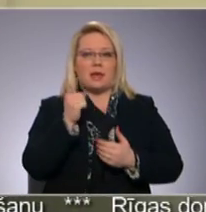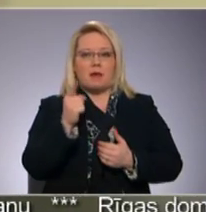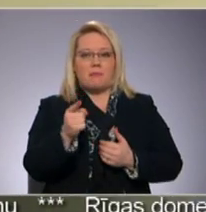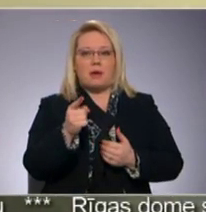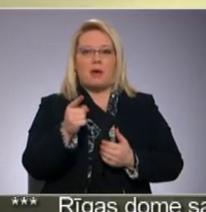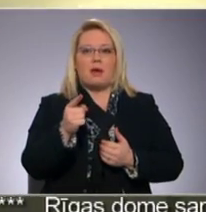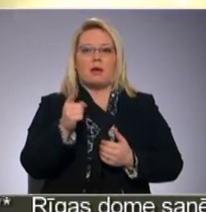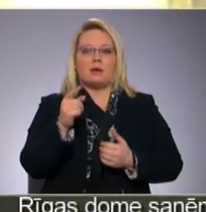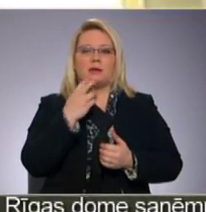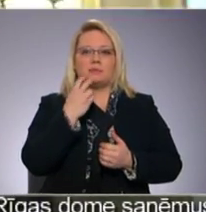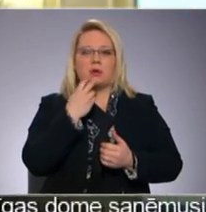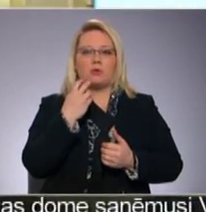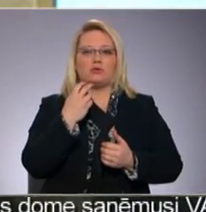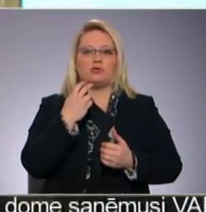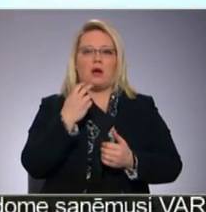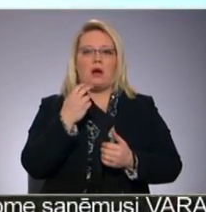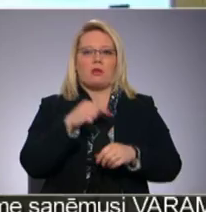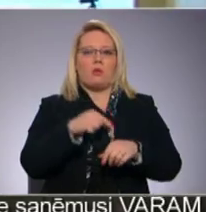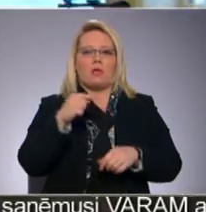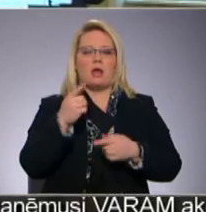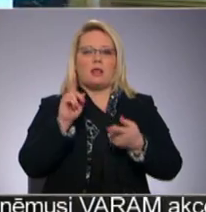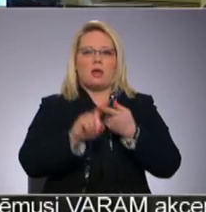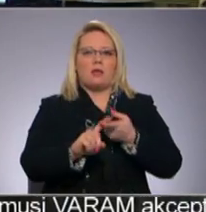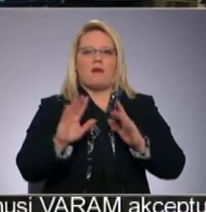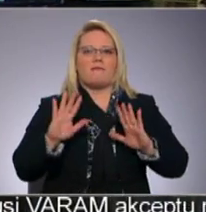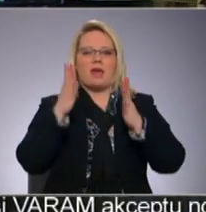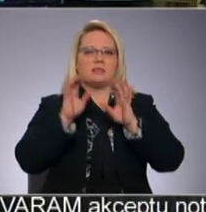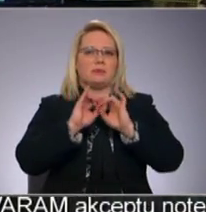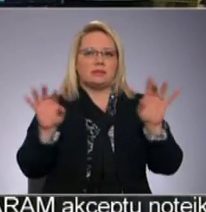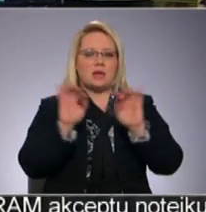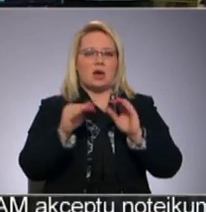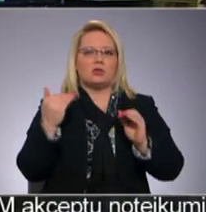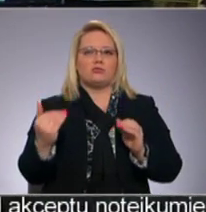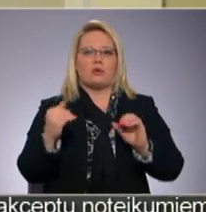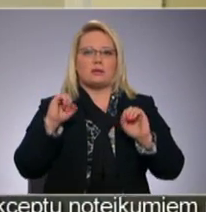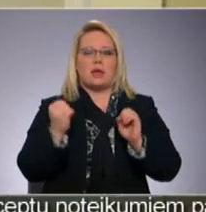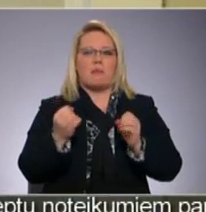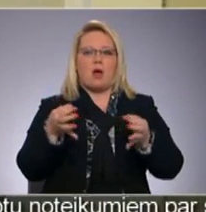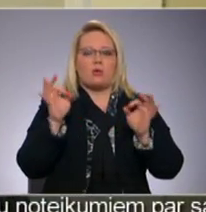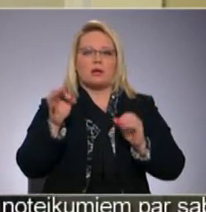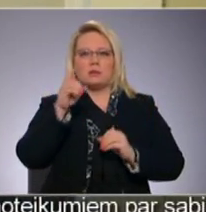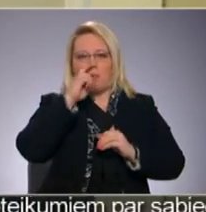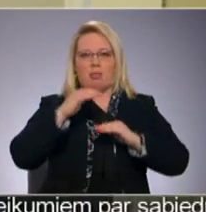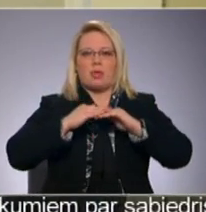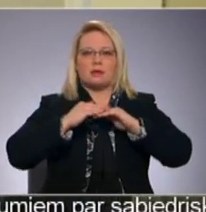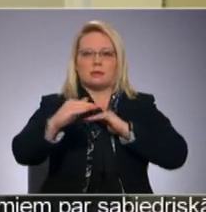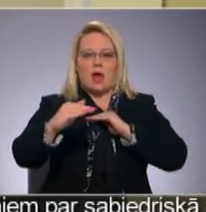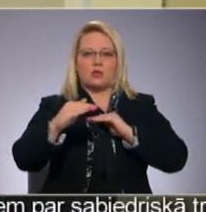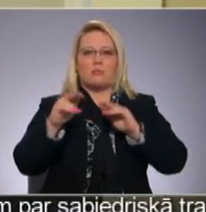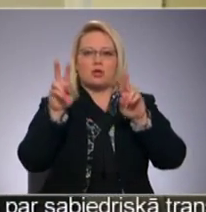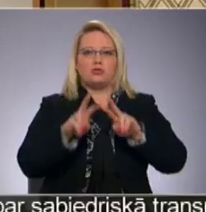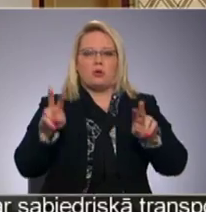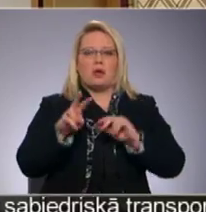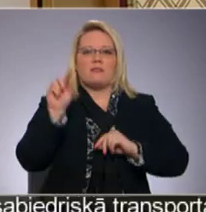periodu bieži vien izsmējošā tonī lietotais vārdu savienojums veiksmi stāsts. Šo zem tik aktuālais melnēs ledus, bet žūrīs prāt